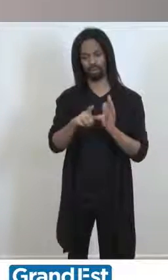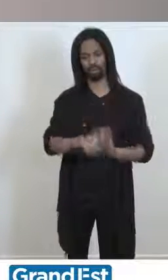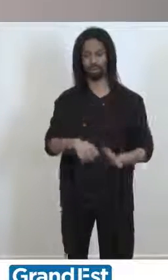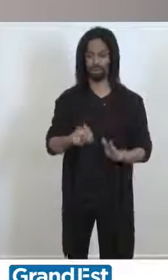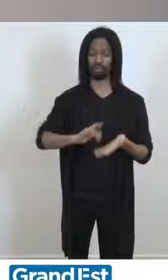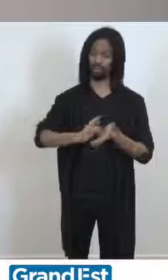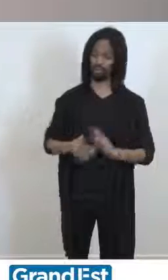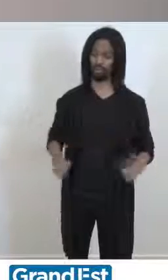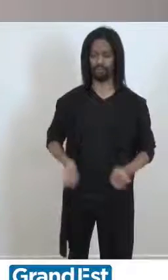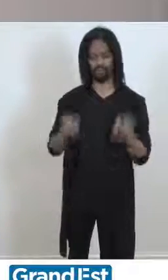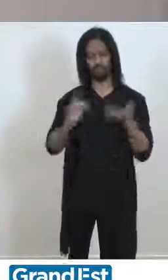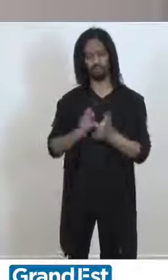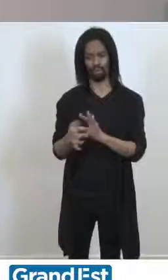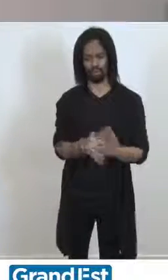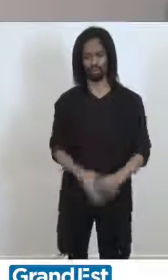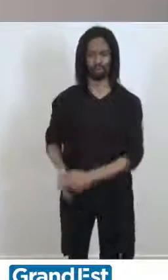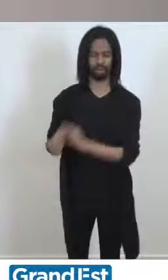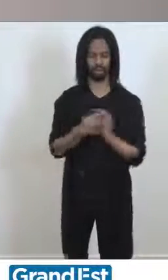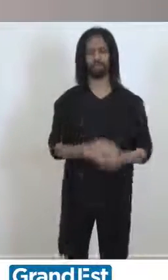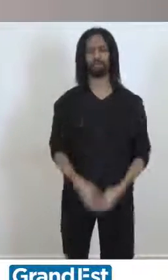est lié. Je vous remercie. Merci, M. Marcelli.